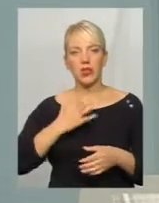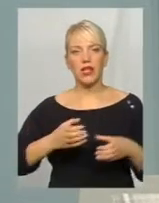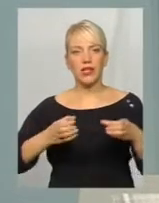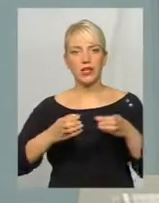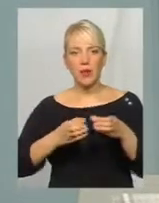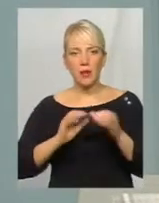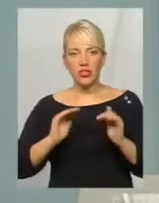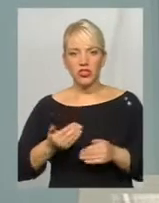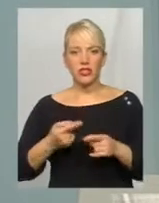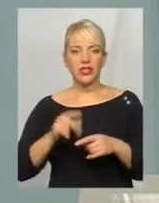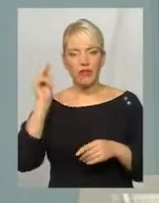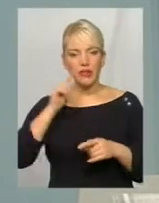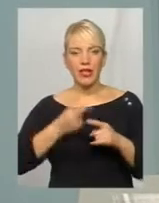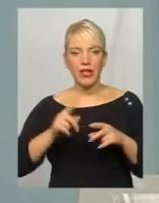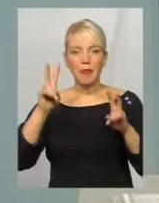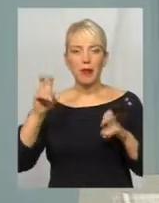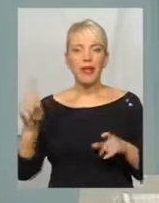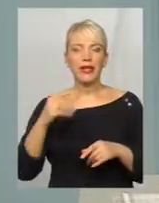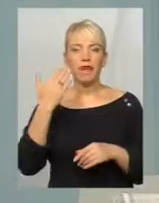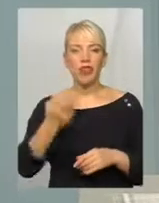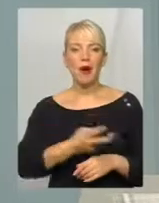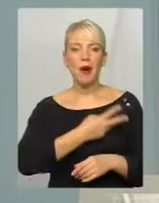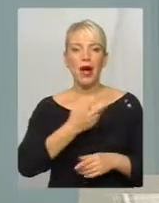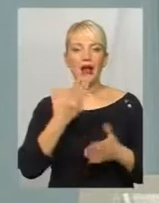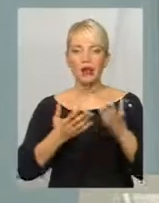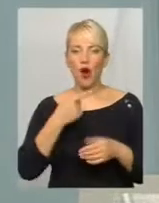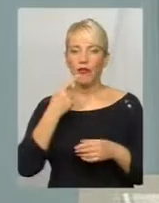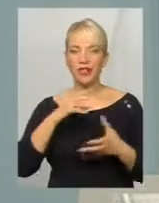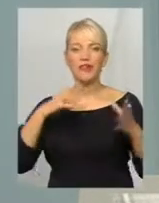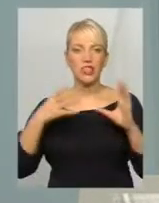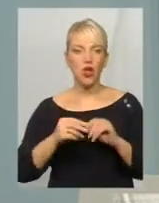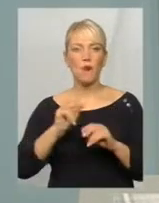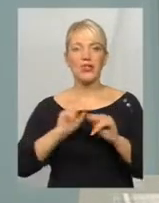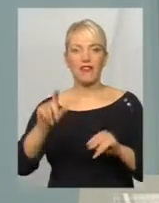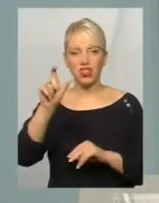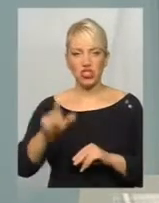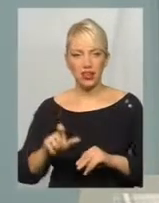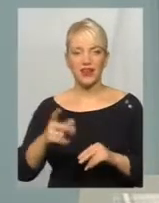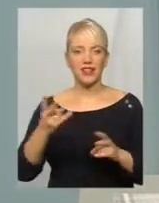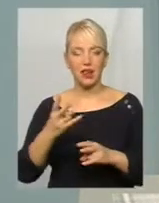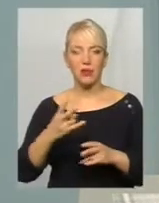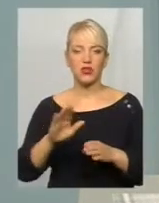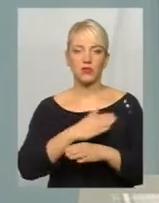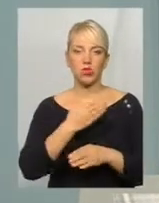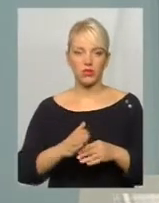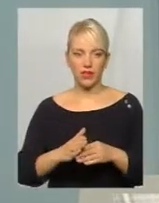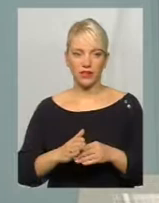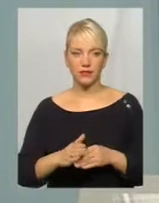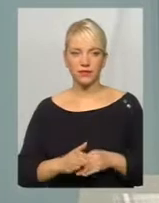з вивченням тих предметів, які вони бажають. Якщо ж ми говоримо в цілому за вчителя, то варто розмежувати наступне.